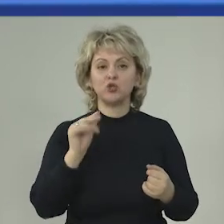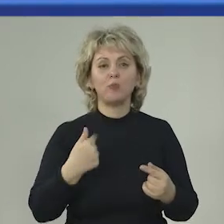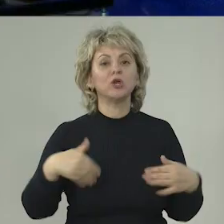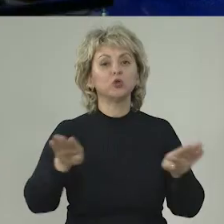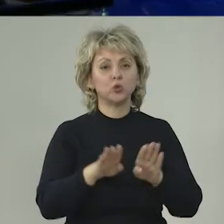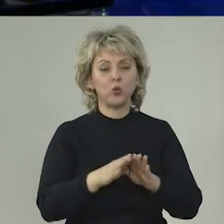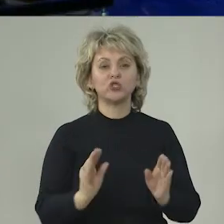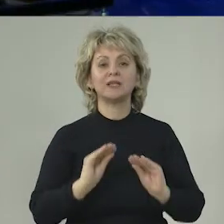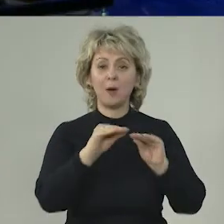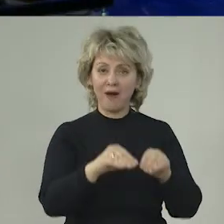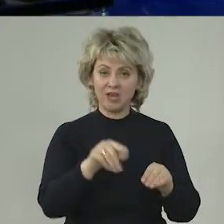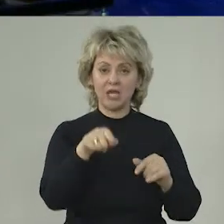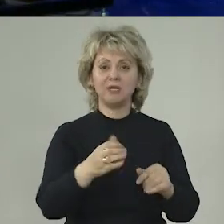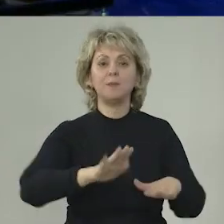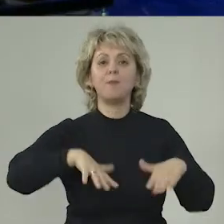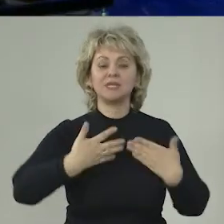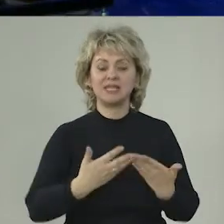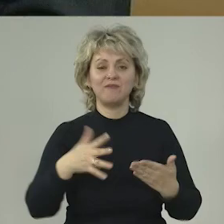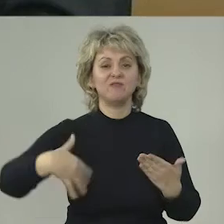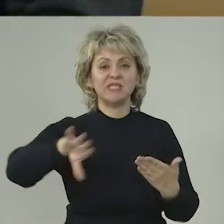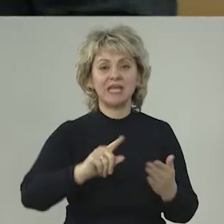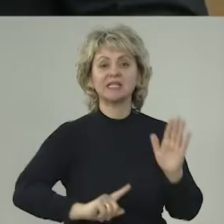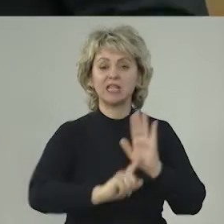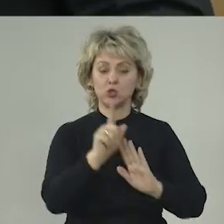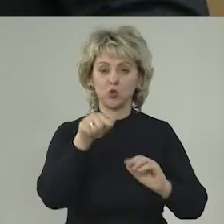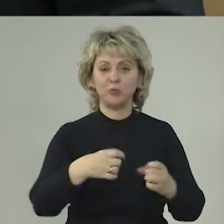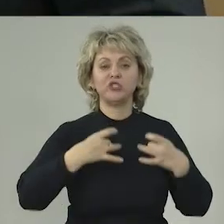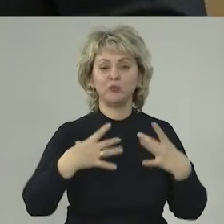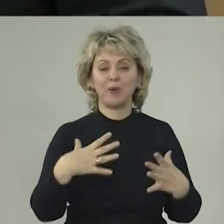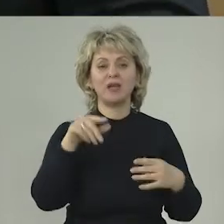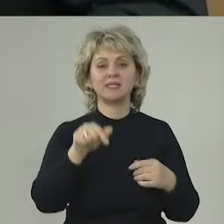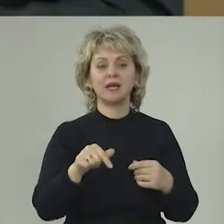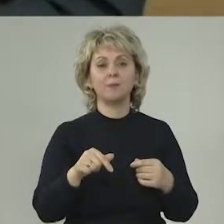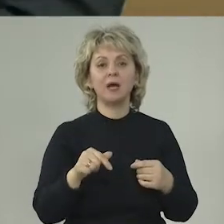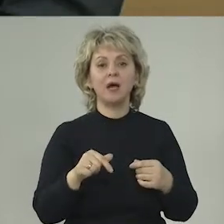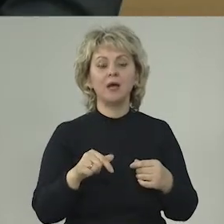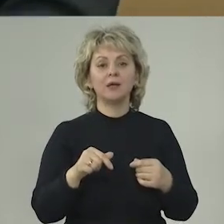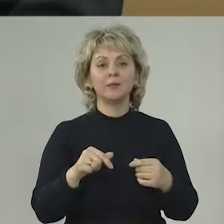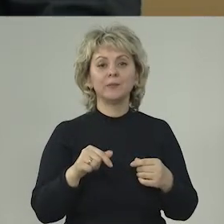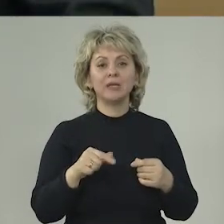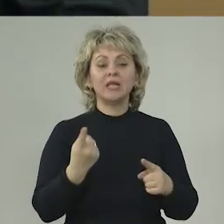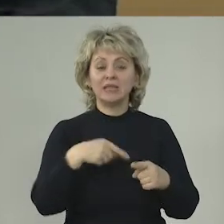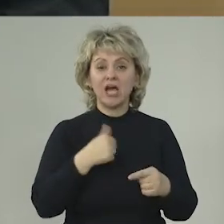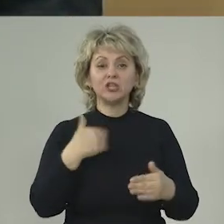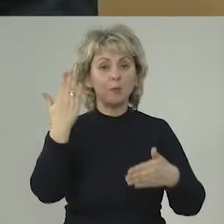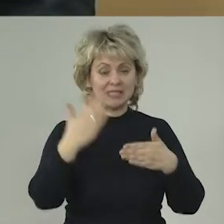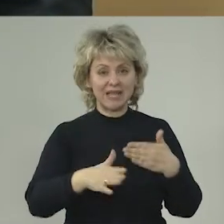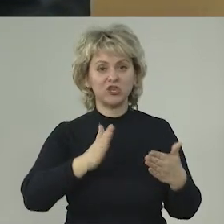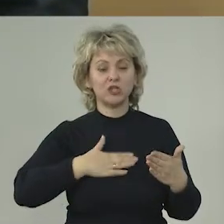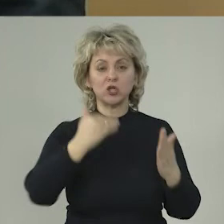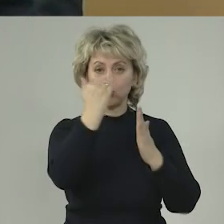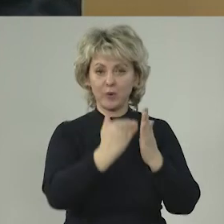Василий Юрьевич. Мы тоже присоединяемся и поздравляем всех с наступающим праздником. На этом мы